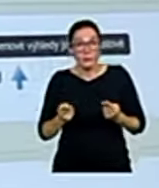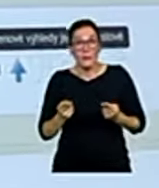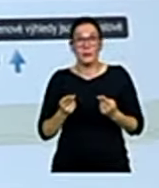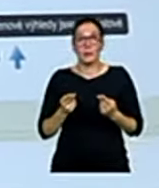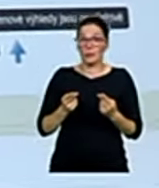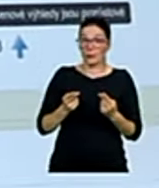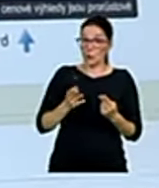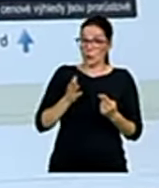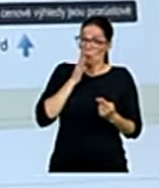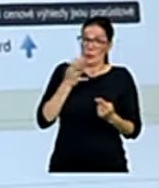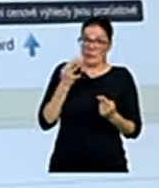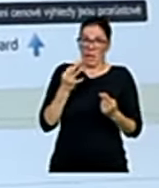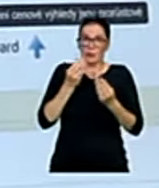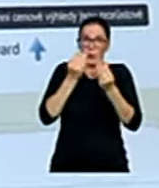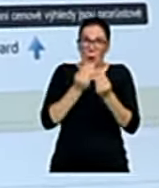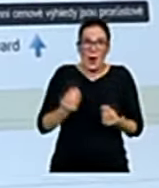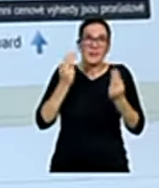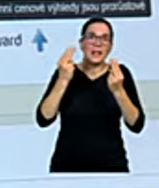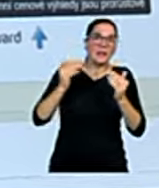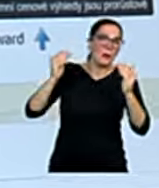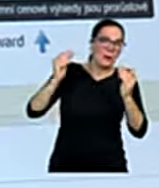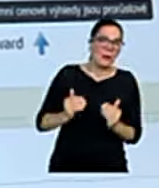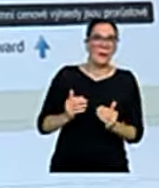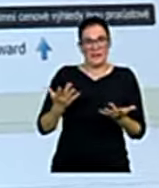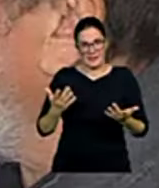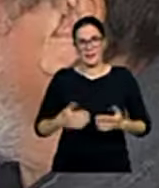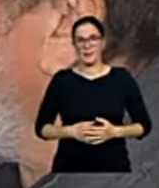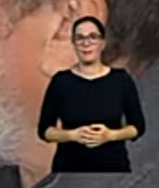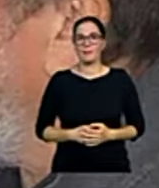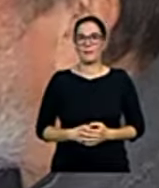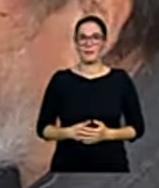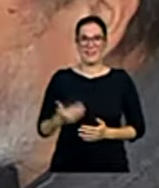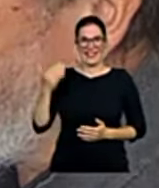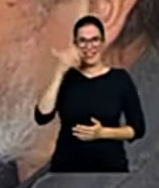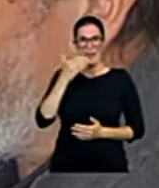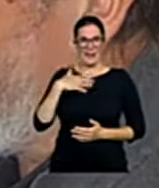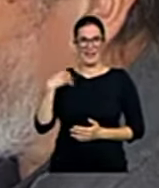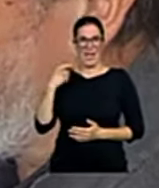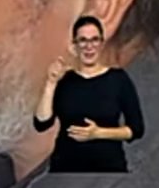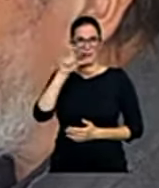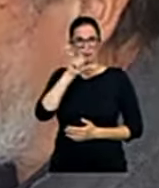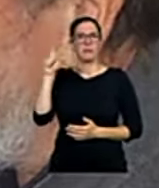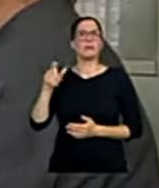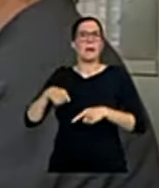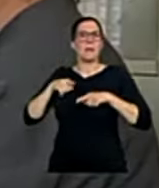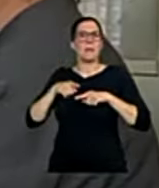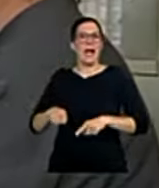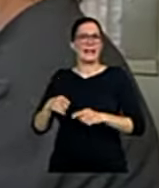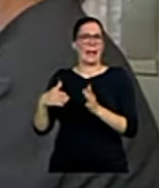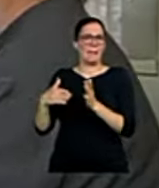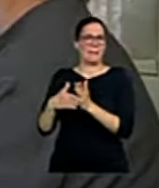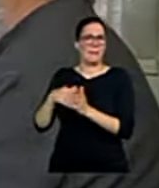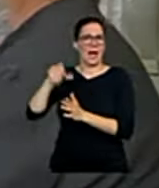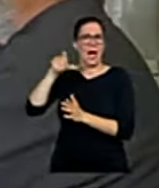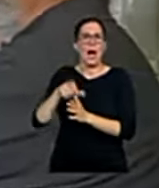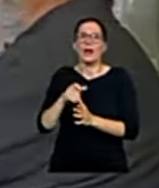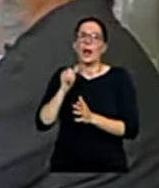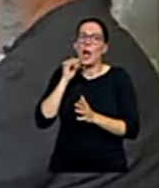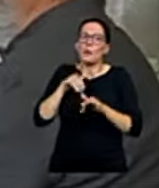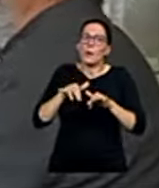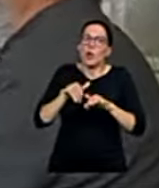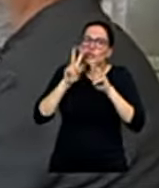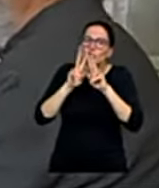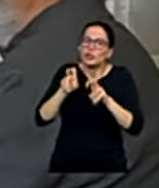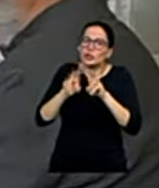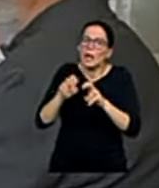nějaký skok v cenách. Jednatel teplného hospodářství Josef Marek denně usedá k počítači a zjišťuje cenu plynu na